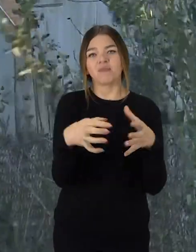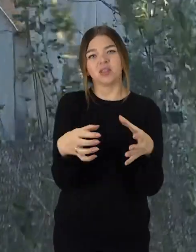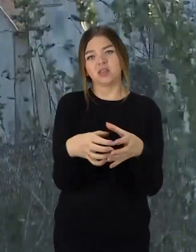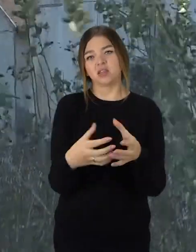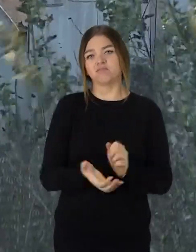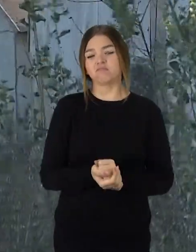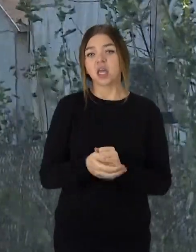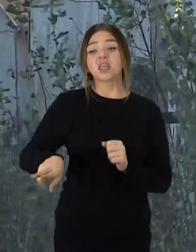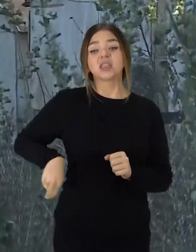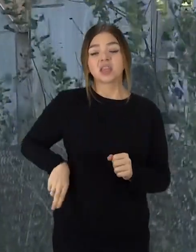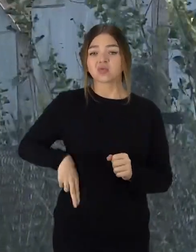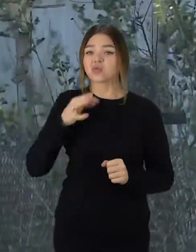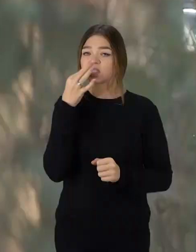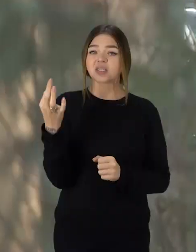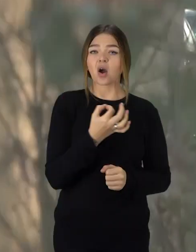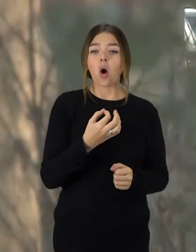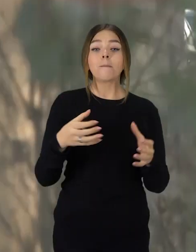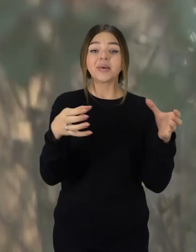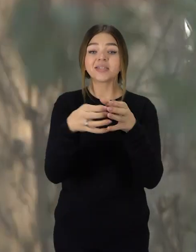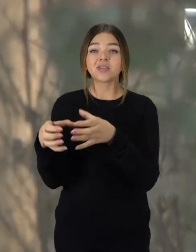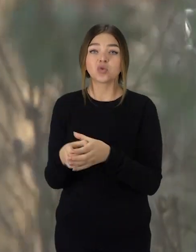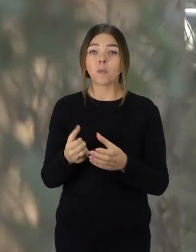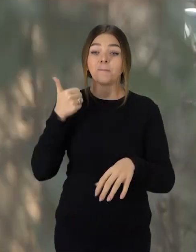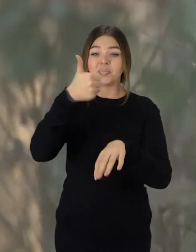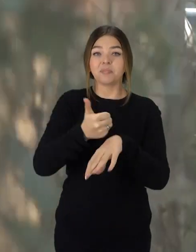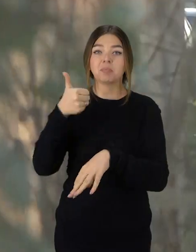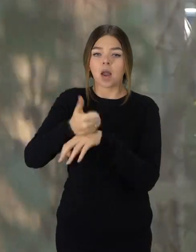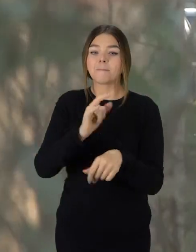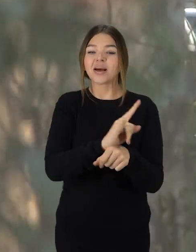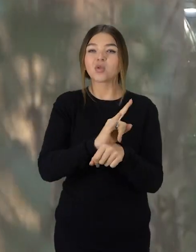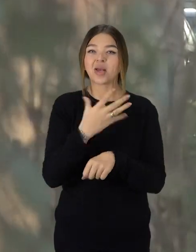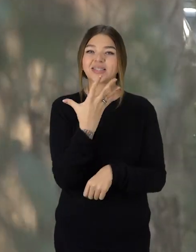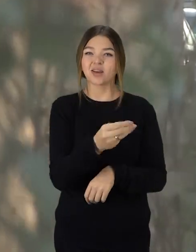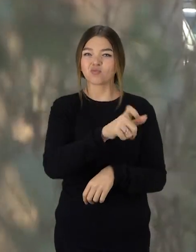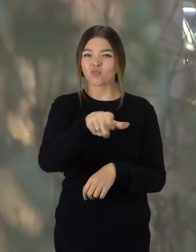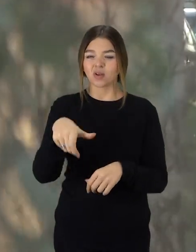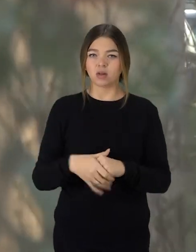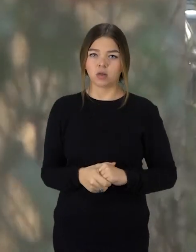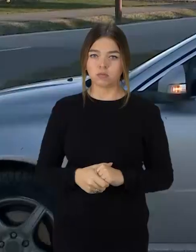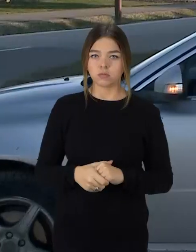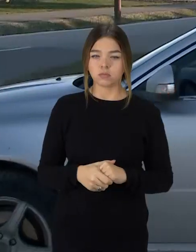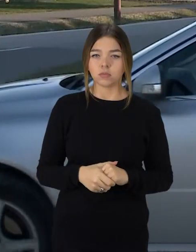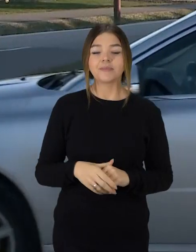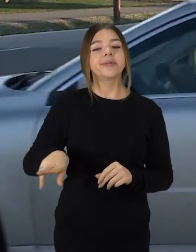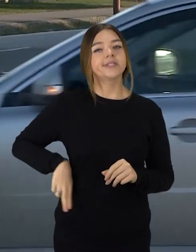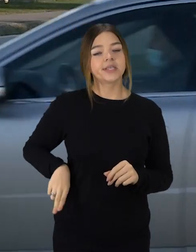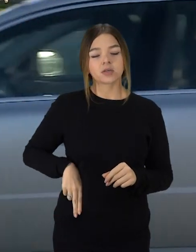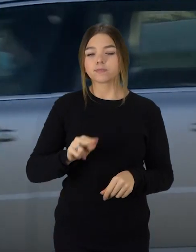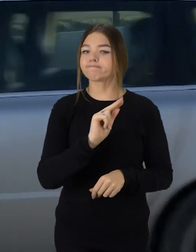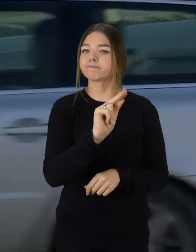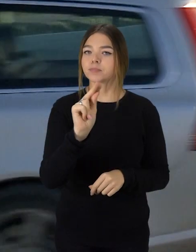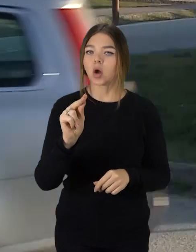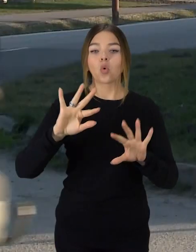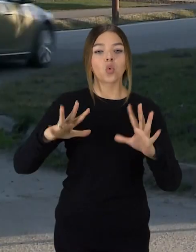Pasak direktorios bendrijų pirmininkai klaidina, savo narius nevasavivaldybėje nieko nedarys, bet direktorius perspėja, kad problemų nieko